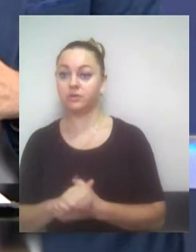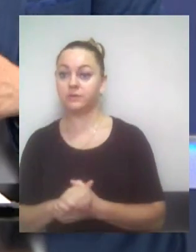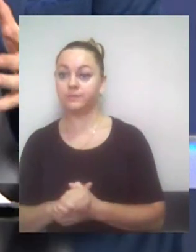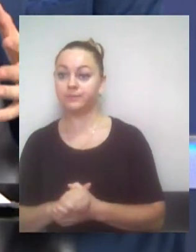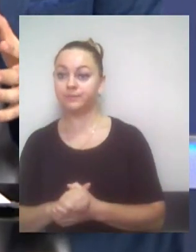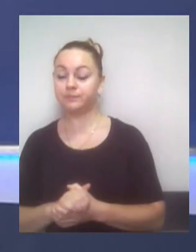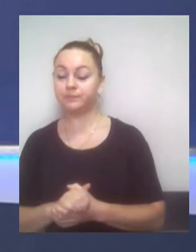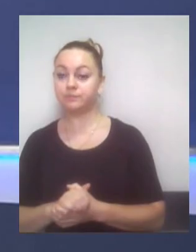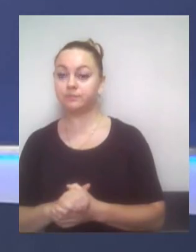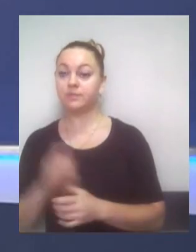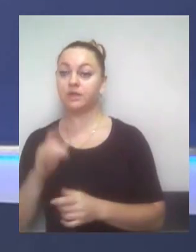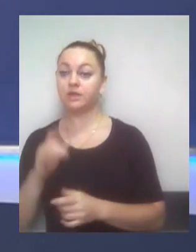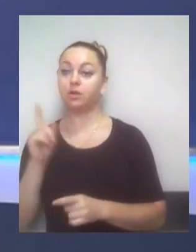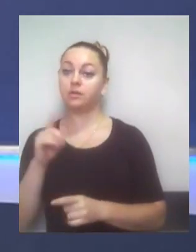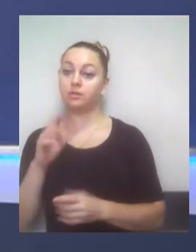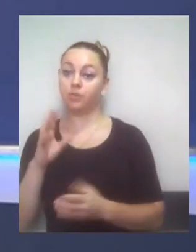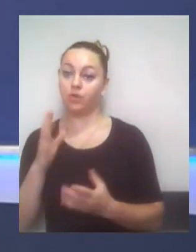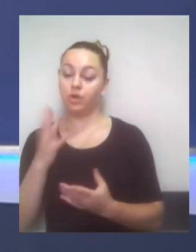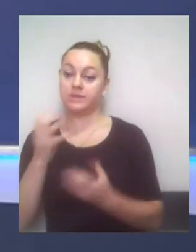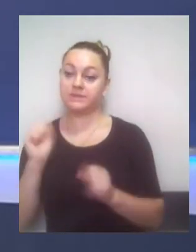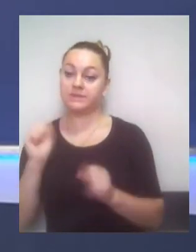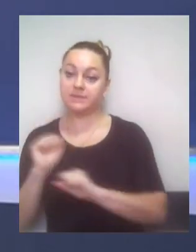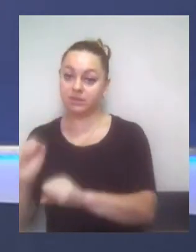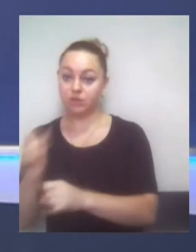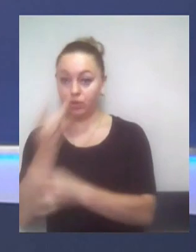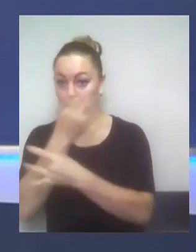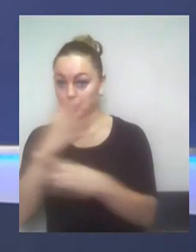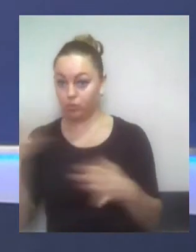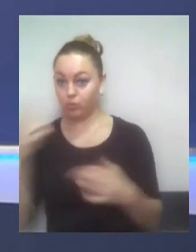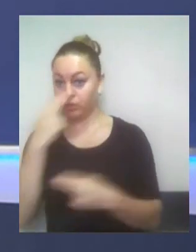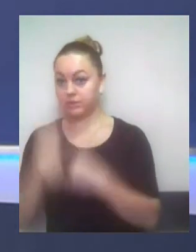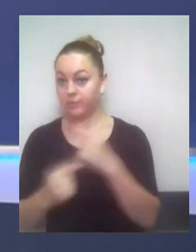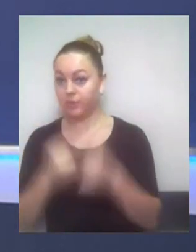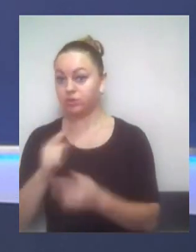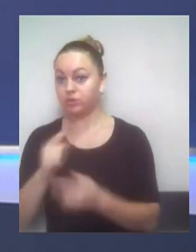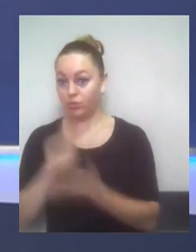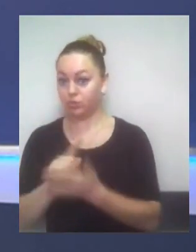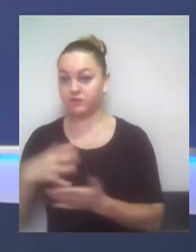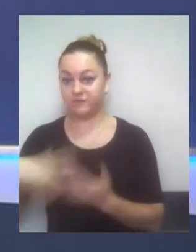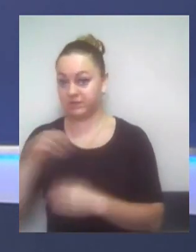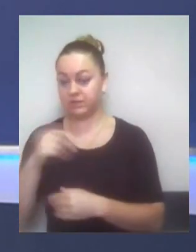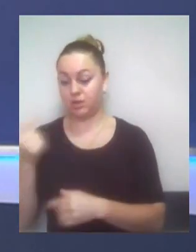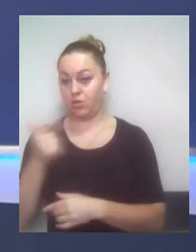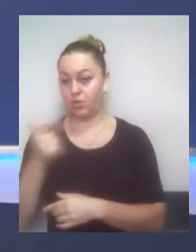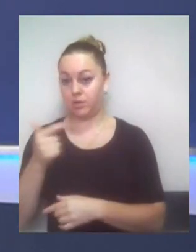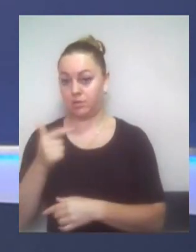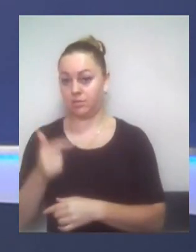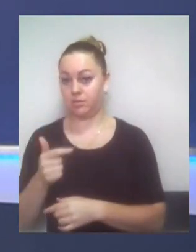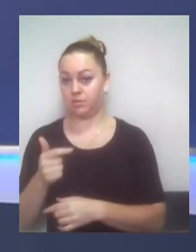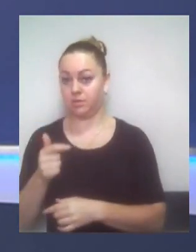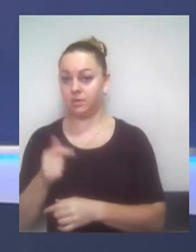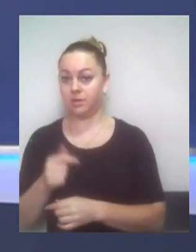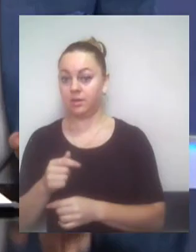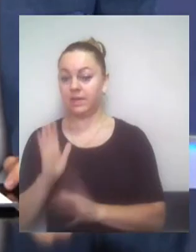'єктивності, що захищати культурну спадщину, хто вважає, можуть будь-які громадяни, це не лише роблять власники квартири і власники